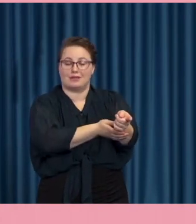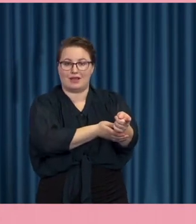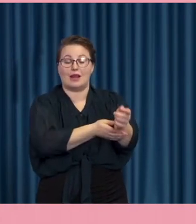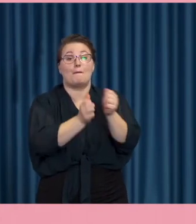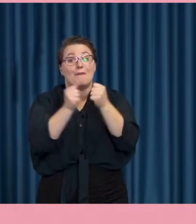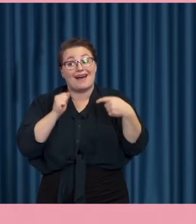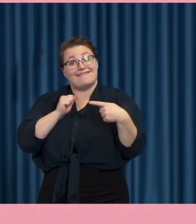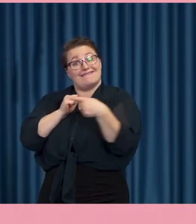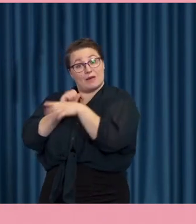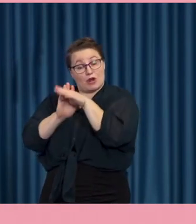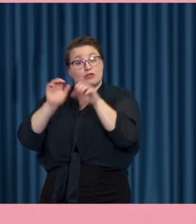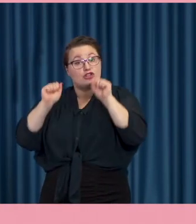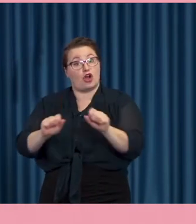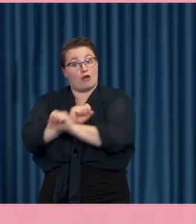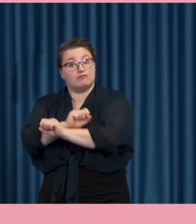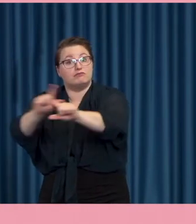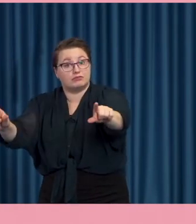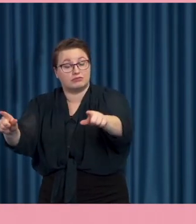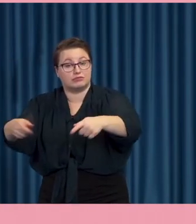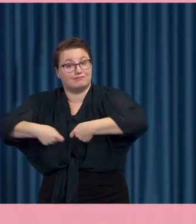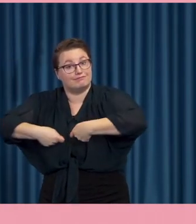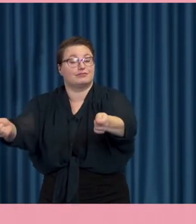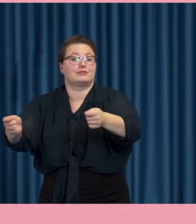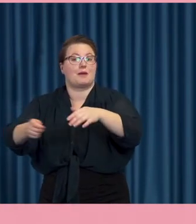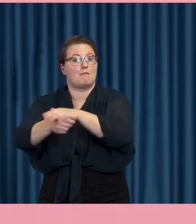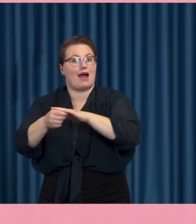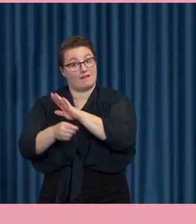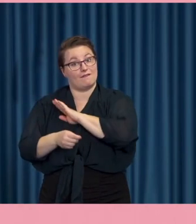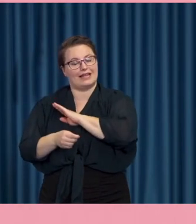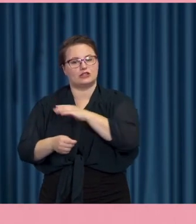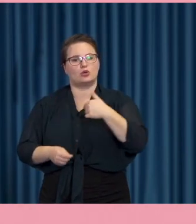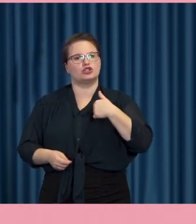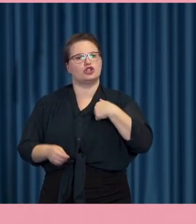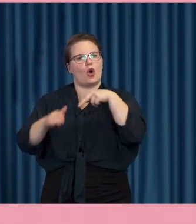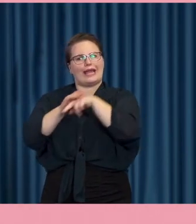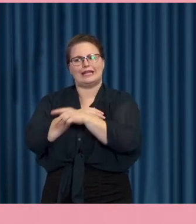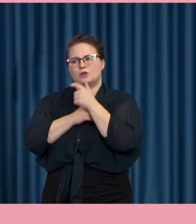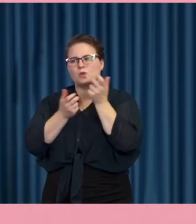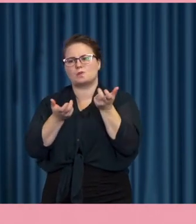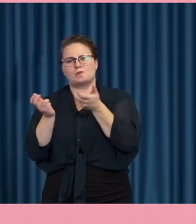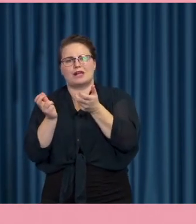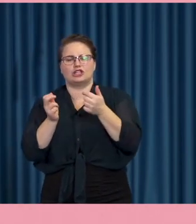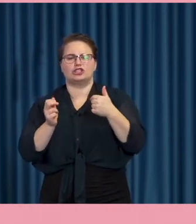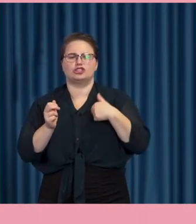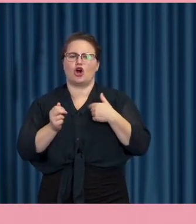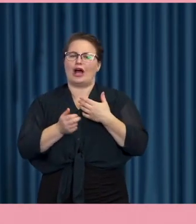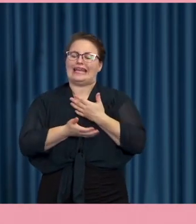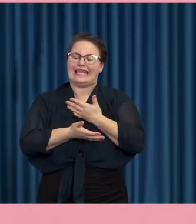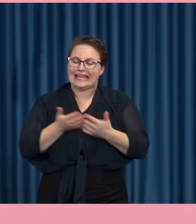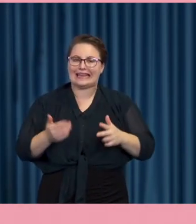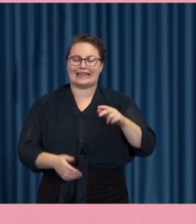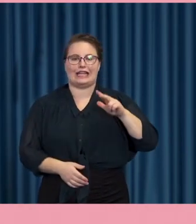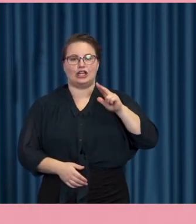marknaden nu och finns. Och jag ska gå in och snegla lite på den för jag är inte helt nöjd med Model och